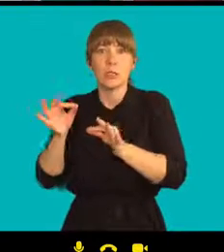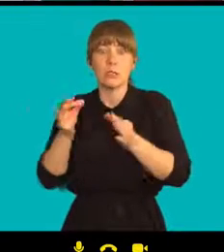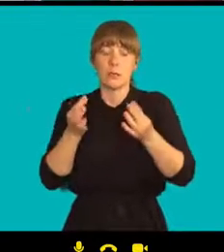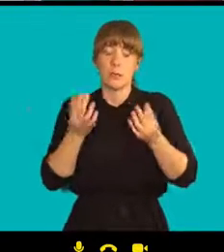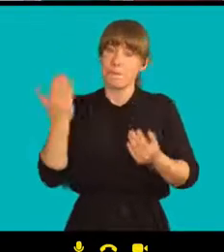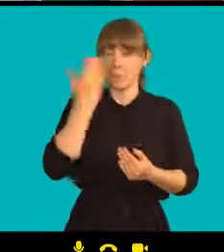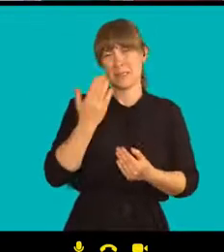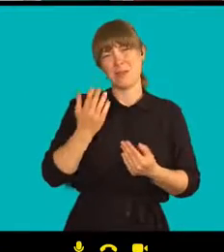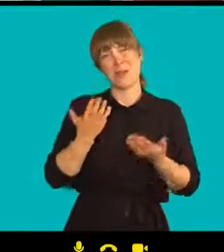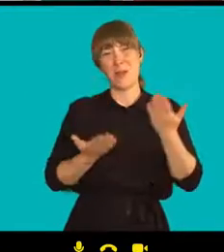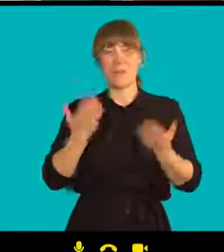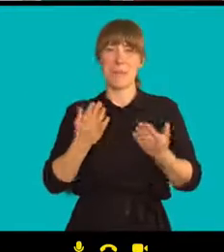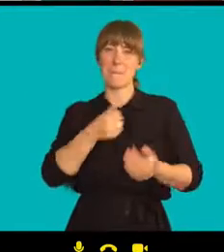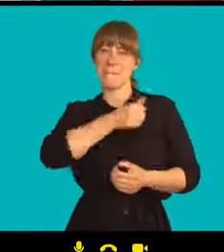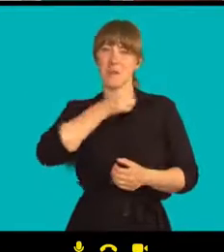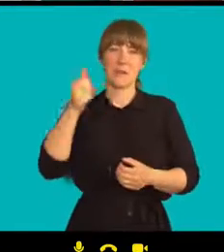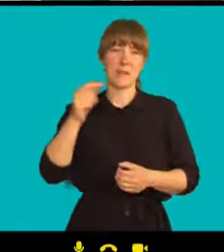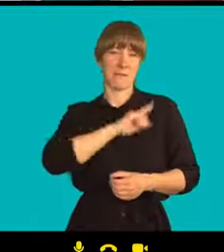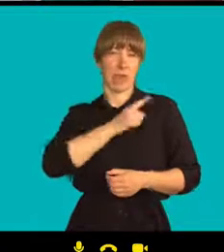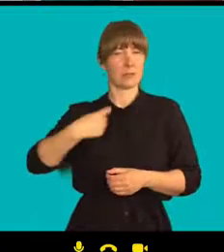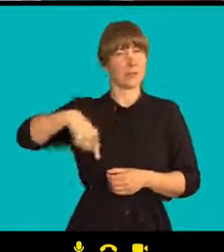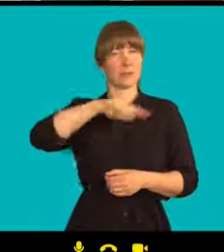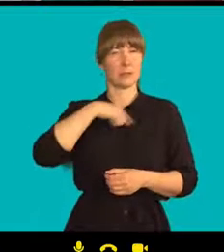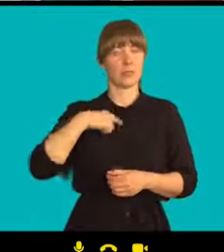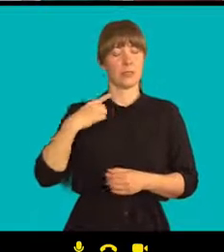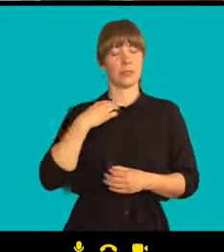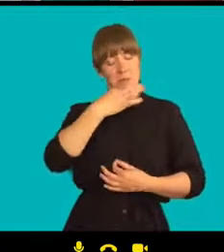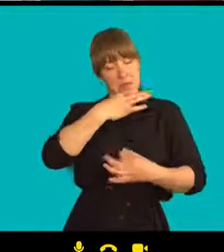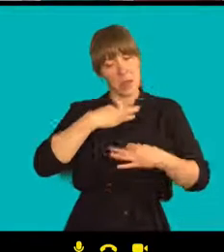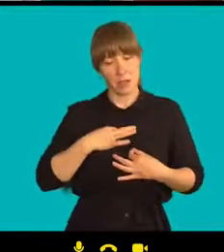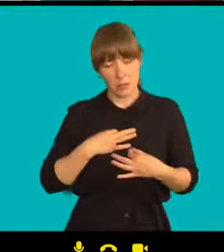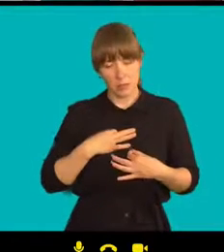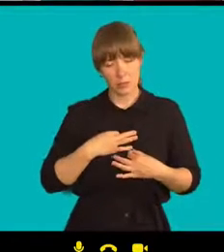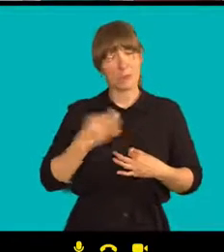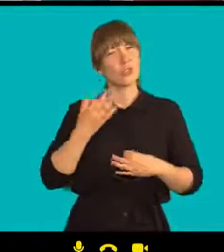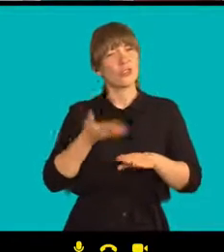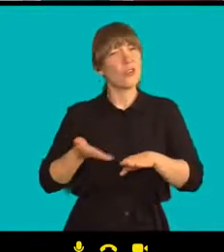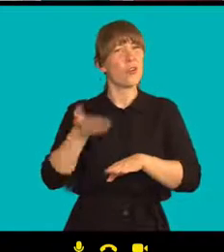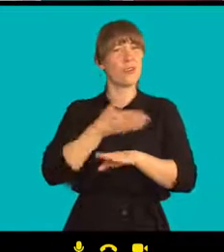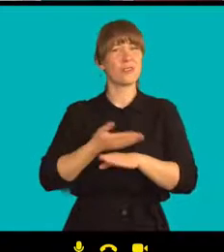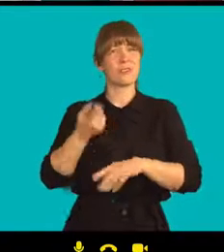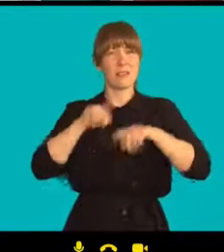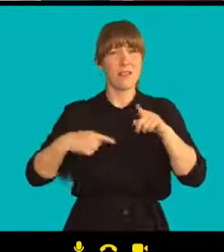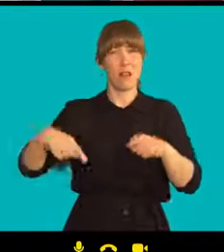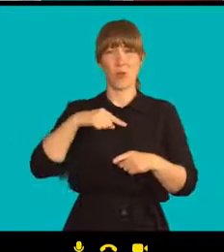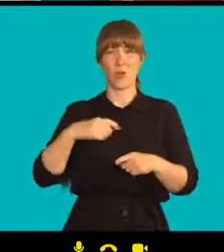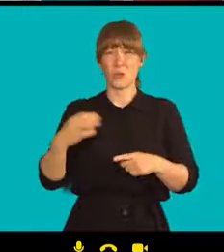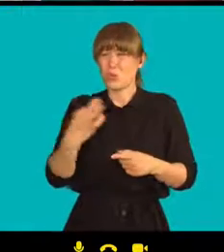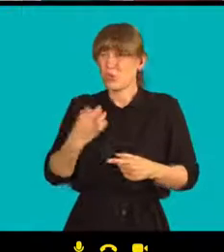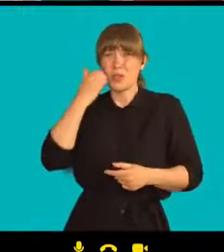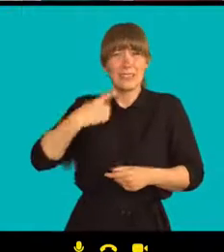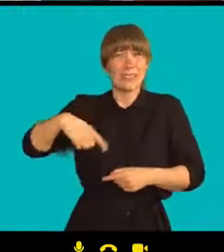že bychom se možná měli začít znovu ptát sami sebe, co se vlastně stalo, co se to s námi stalo.